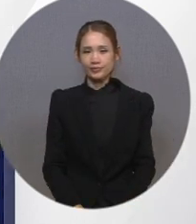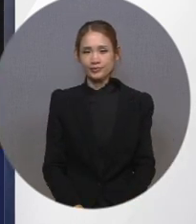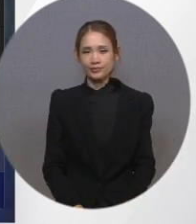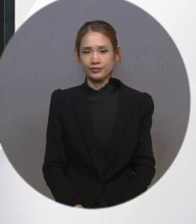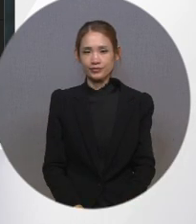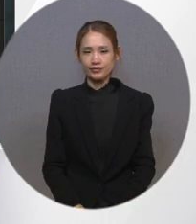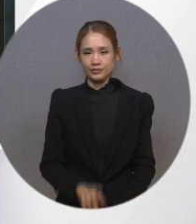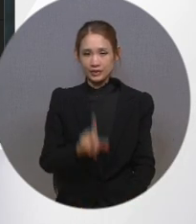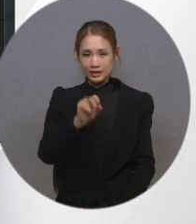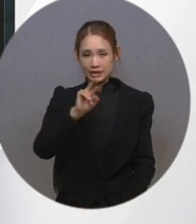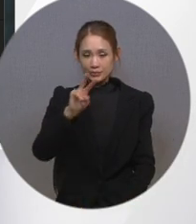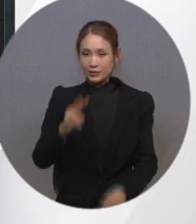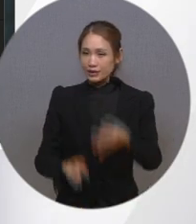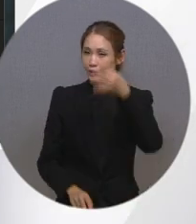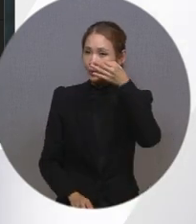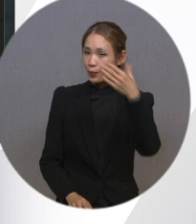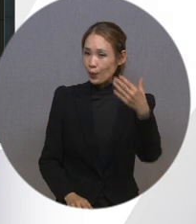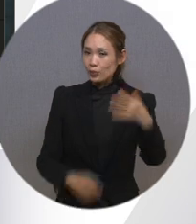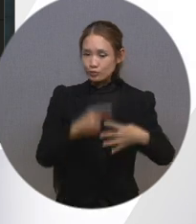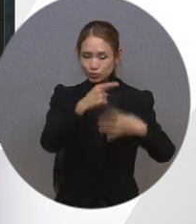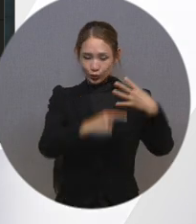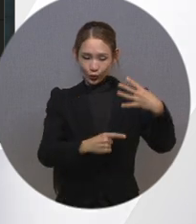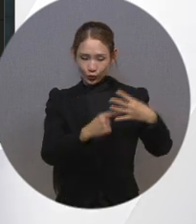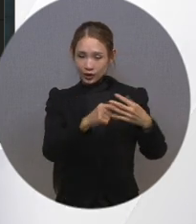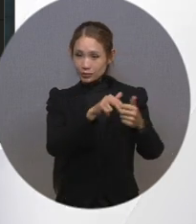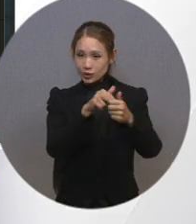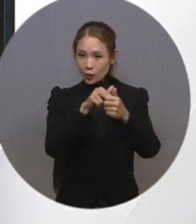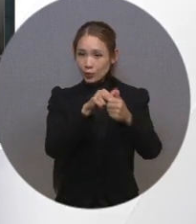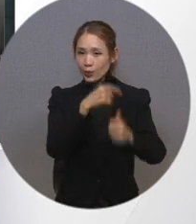TV에서 제공되는 프로그램의 정보 확인